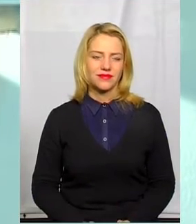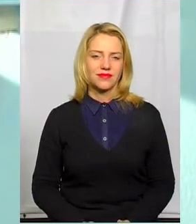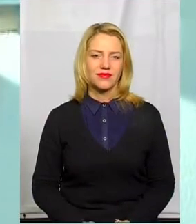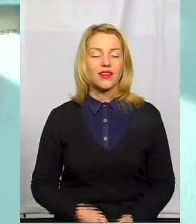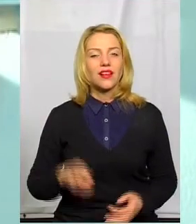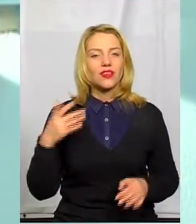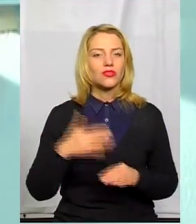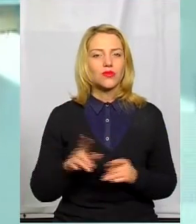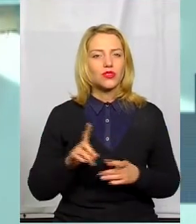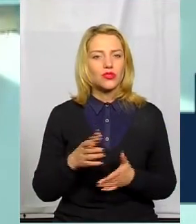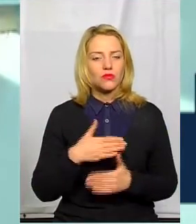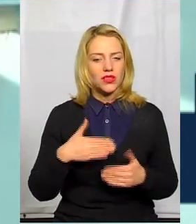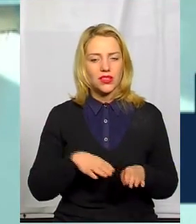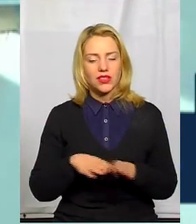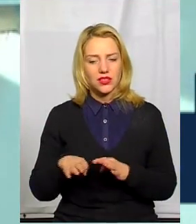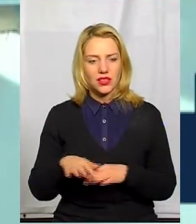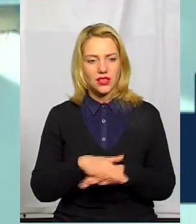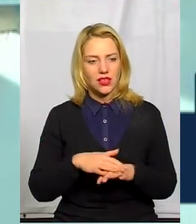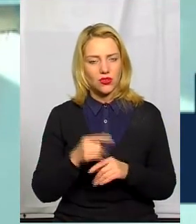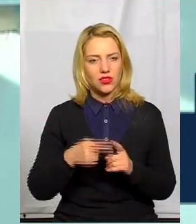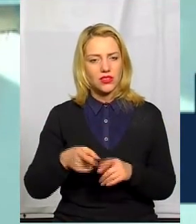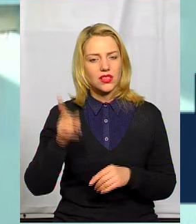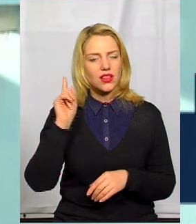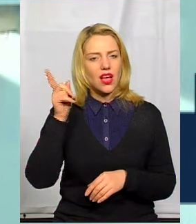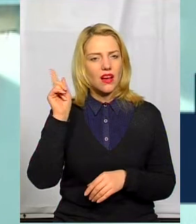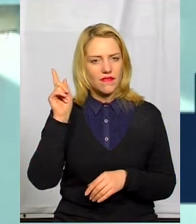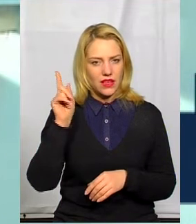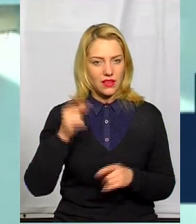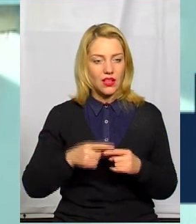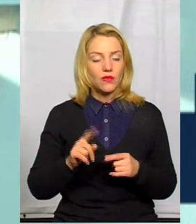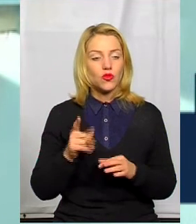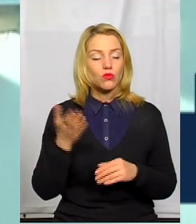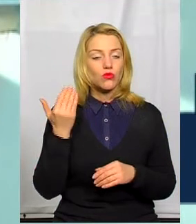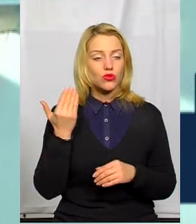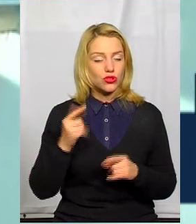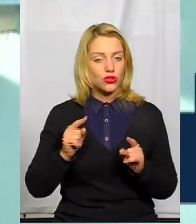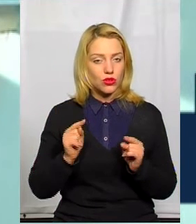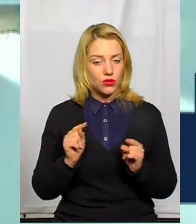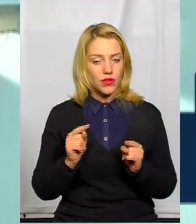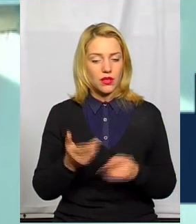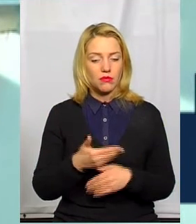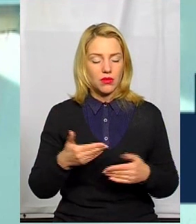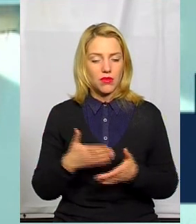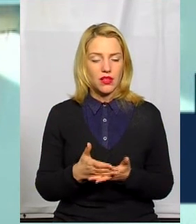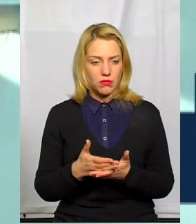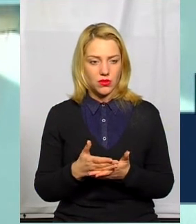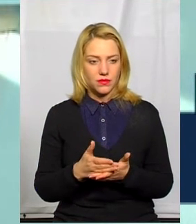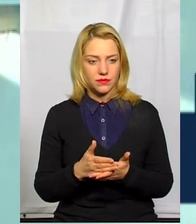Аргументи, що ми єдиний народ, вони дуже давні, так, що ми маємо, от я вже,